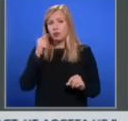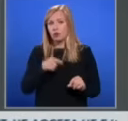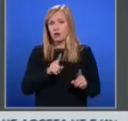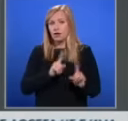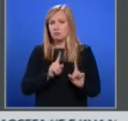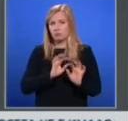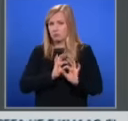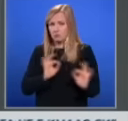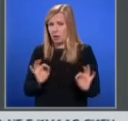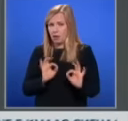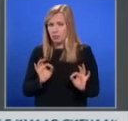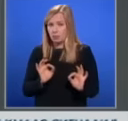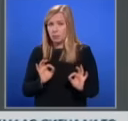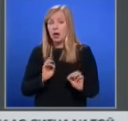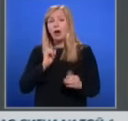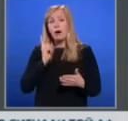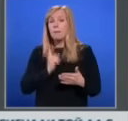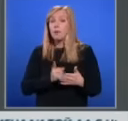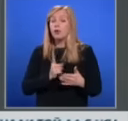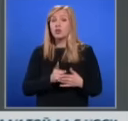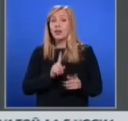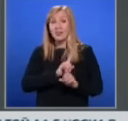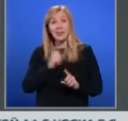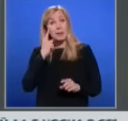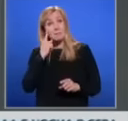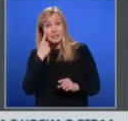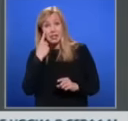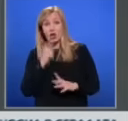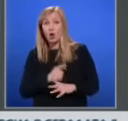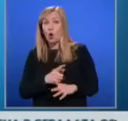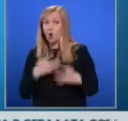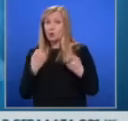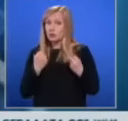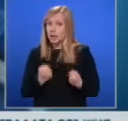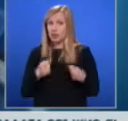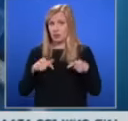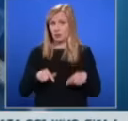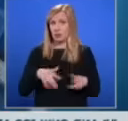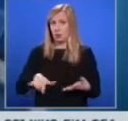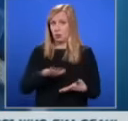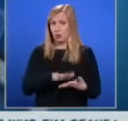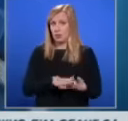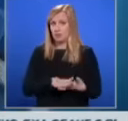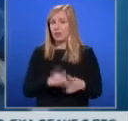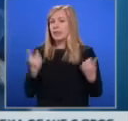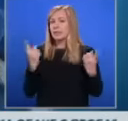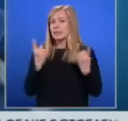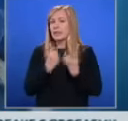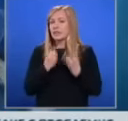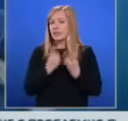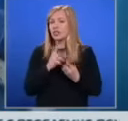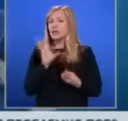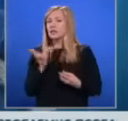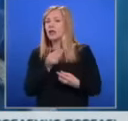непропорционален, може би не си дават сметка за сериозността на ситуацията. На срещата на четири очи с македонския си колега